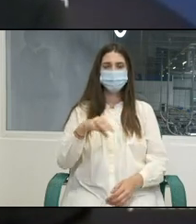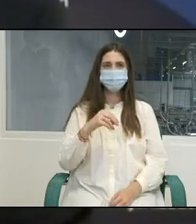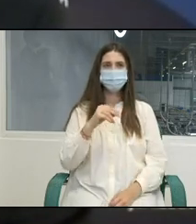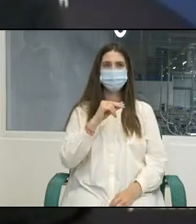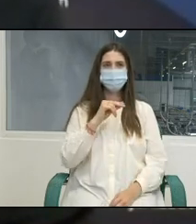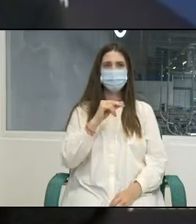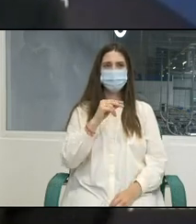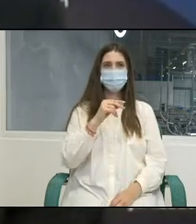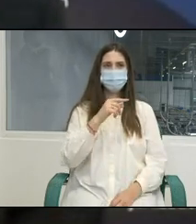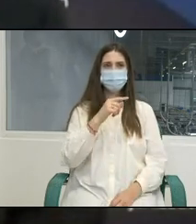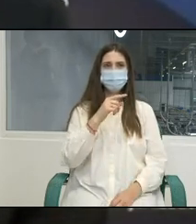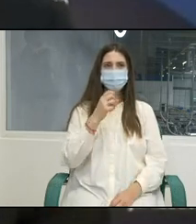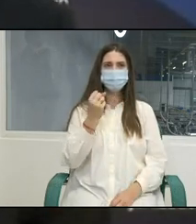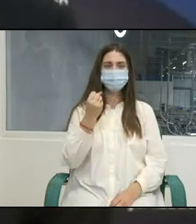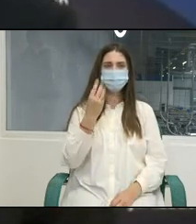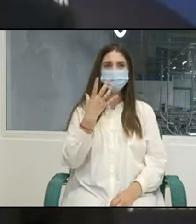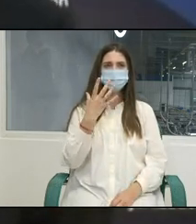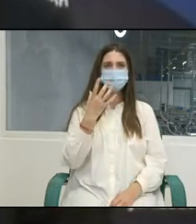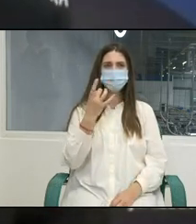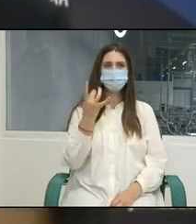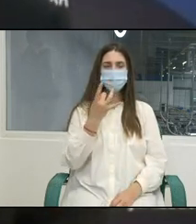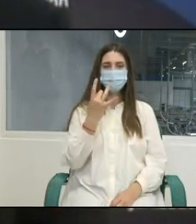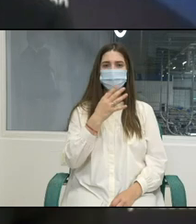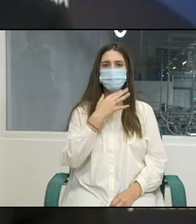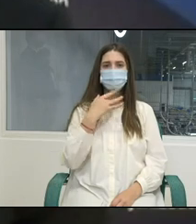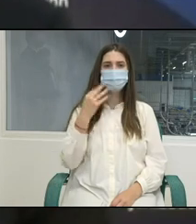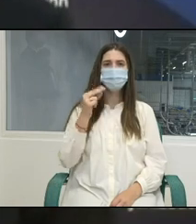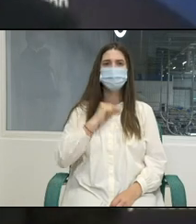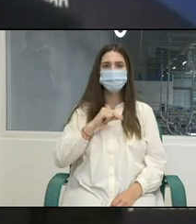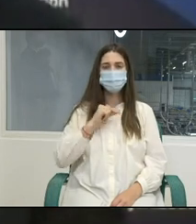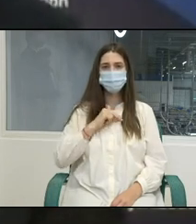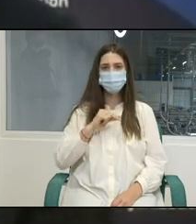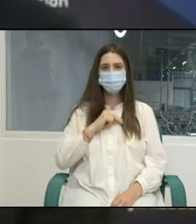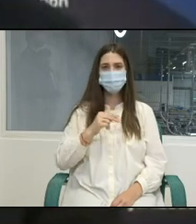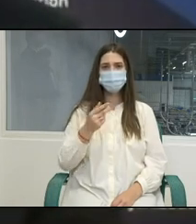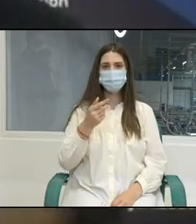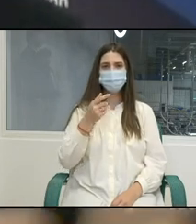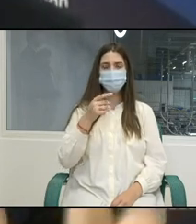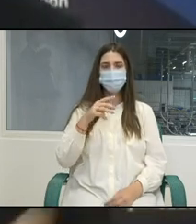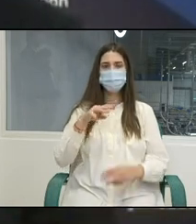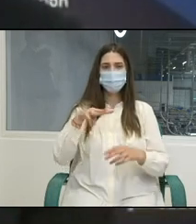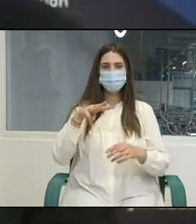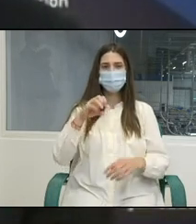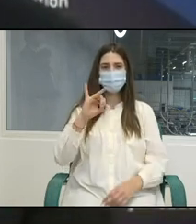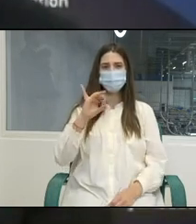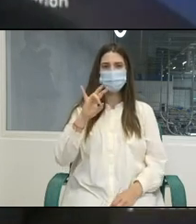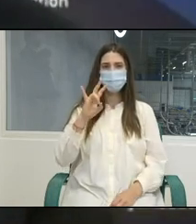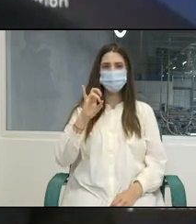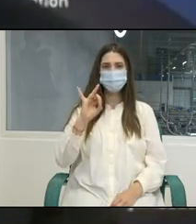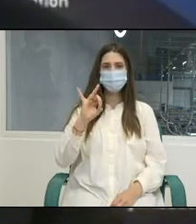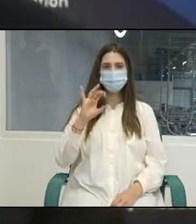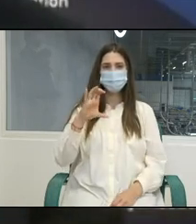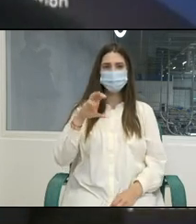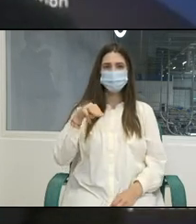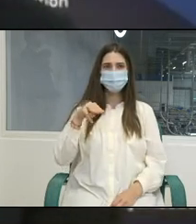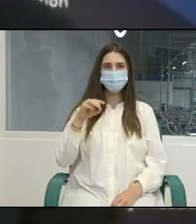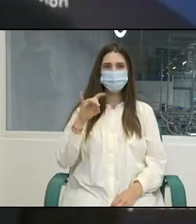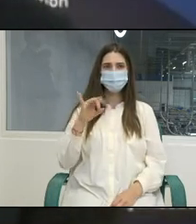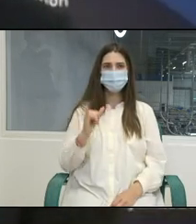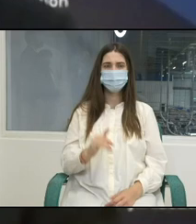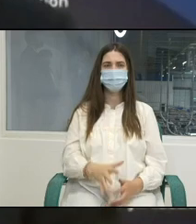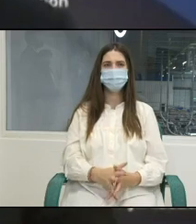o zi de muncă de 15 ore și foarte multă presiune asupra lui. Deci noi înțelegem foarte bine că